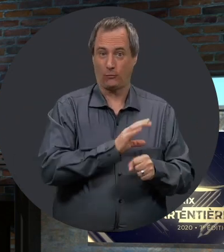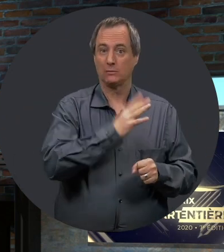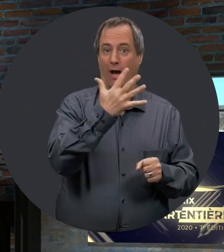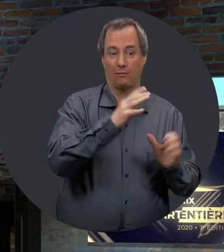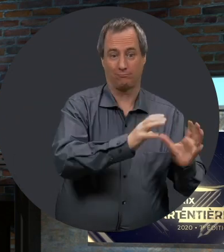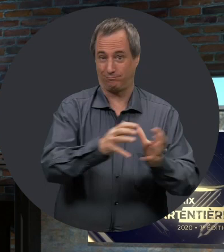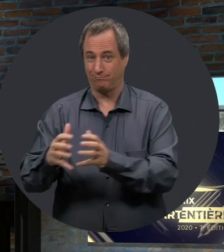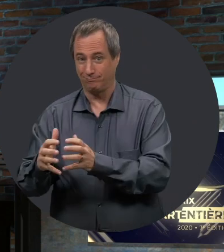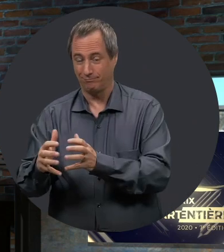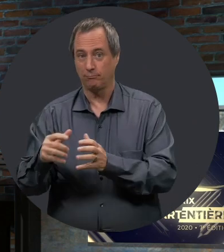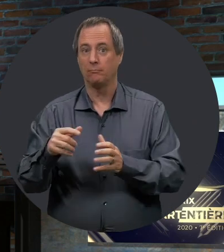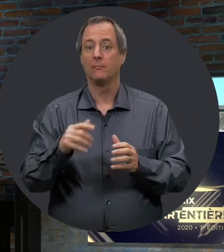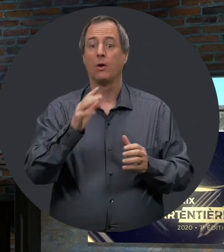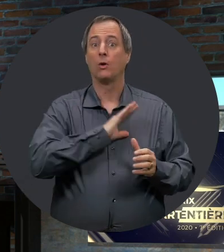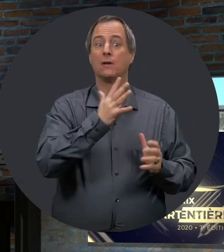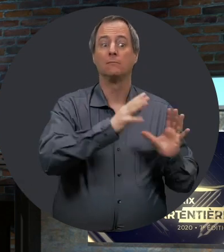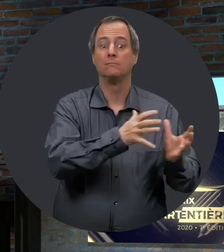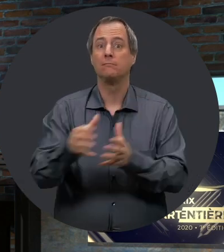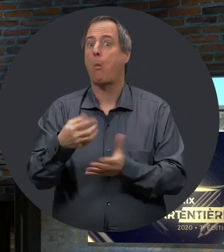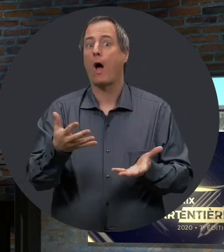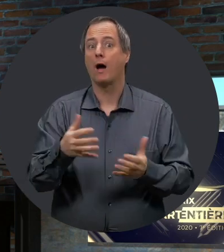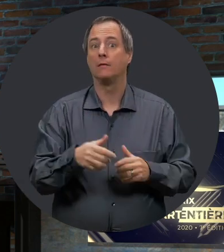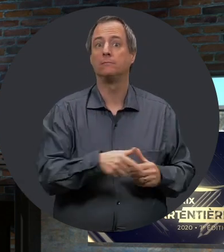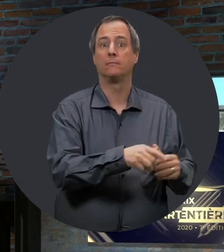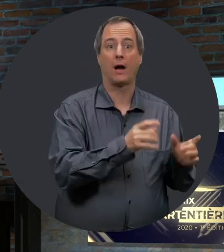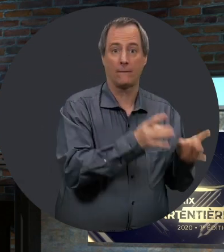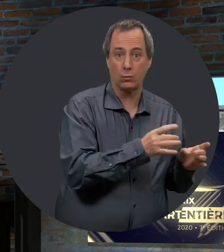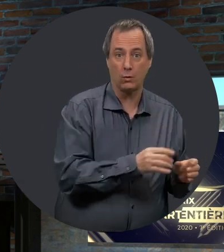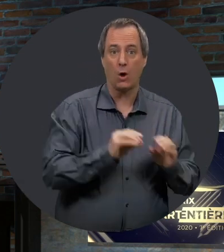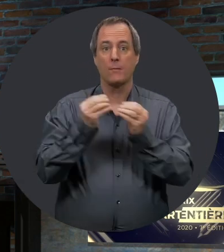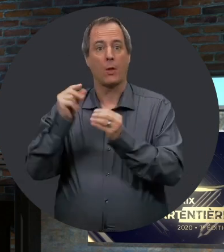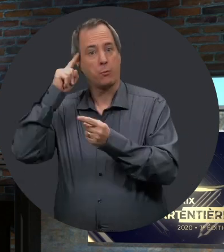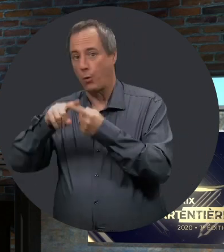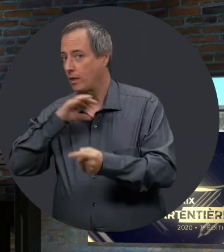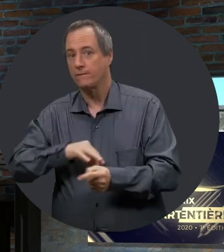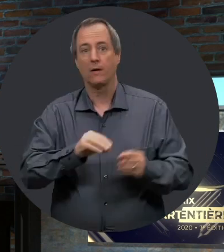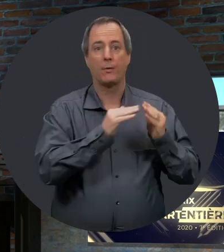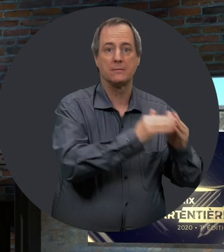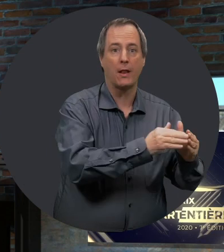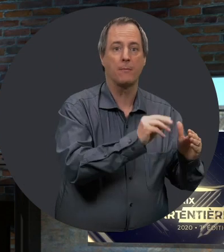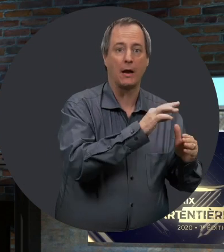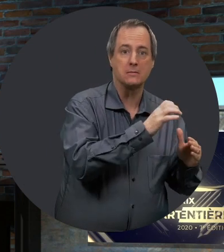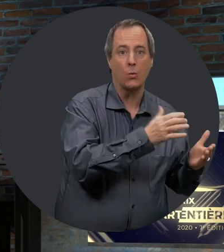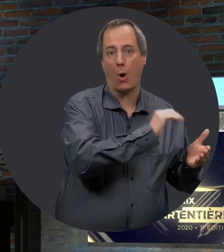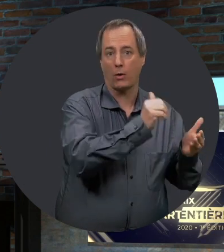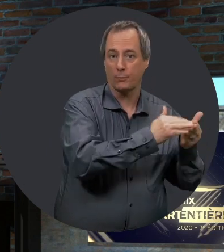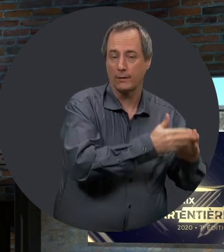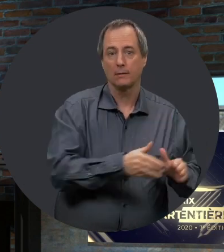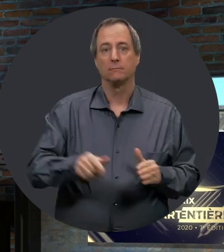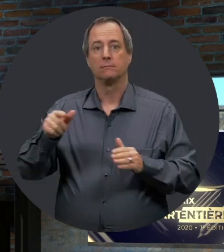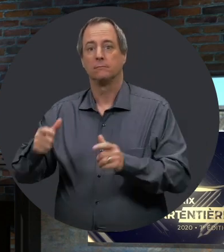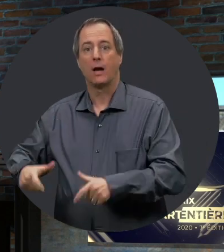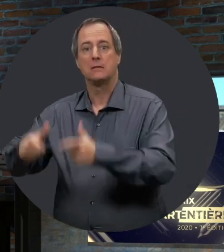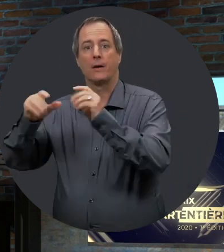Cette année, on a cinq catégories. On a la catégorie individus, organismes à but non lucratif, municipalités, MRC et